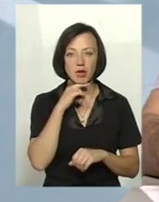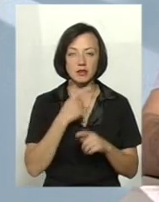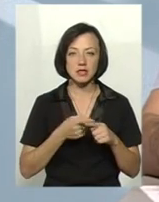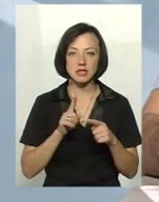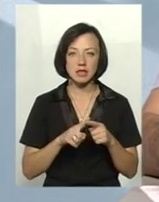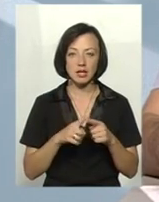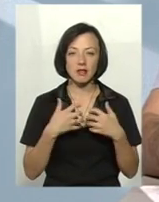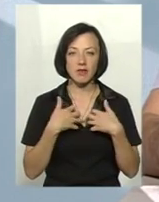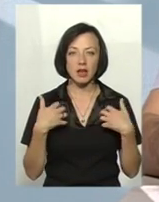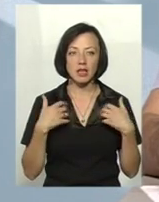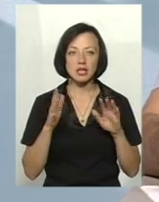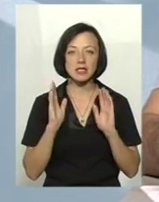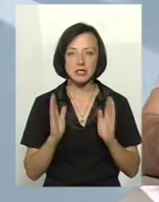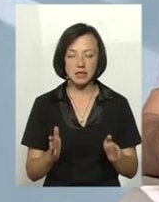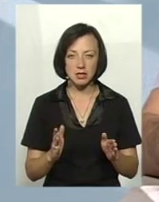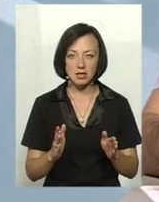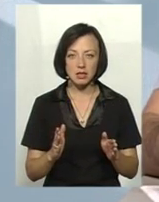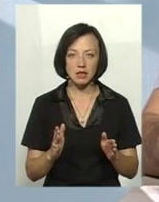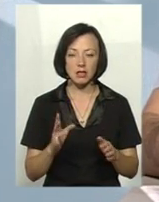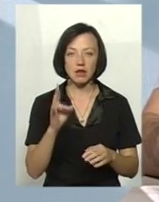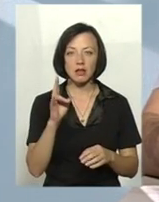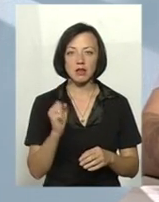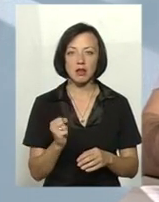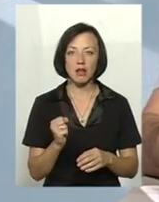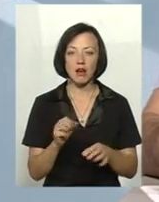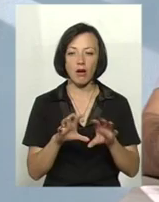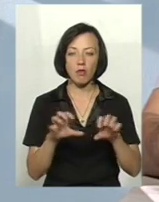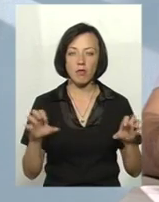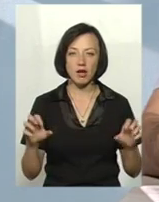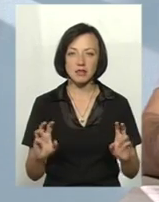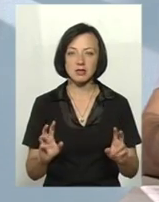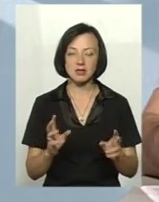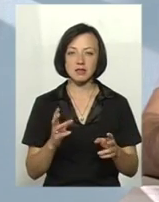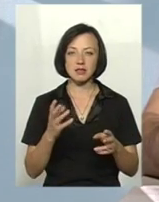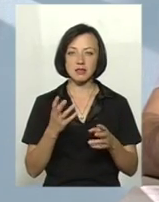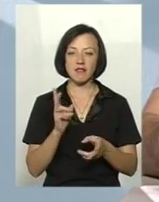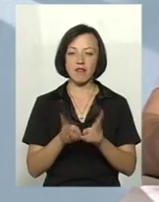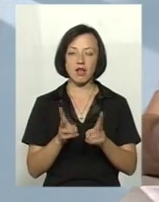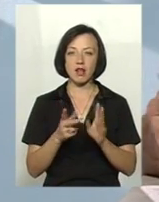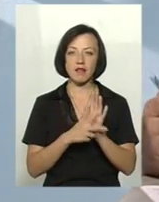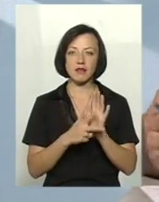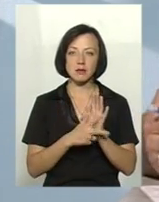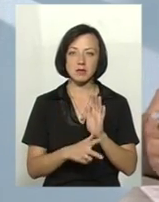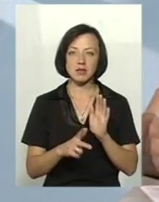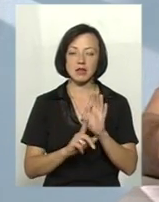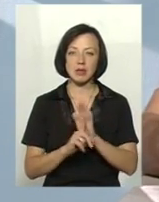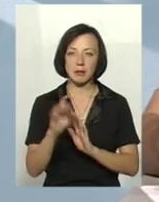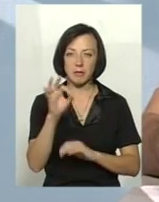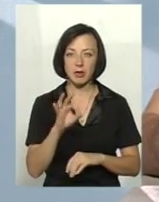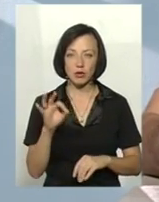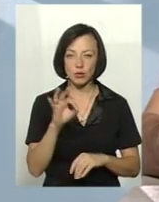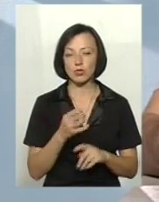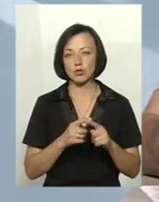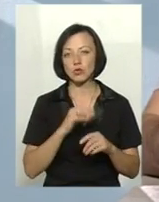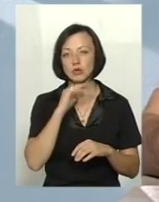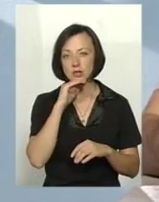тварин, воно тільки йде на, наприклад, на варені ковбаси. Там, температура більше 80 градусів, відтримується певний час, і